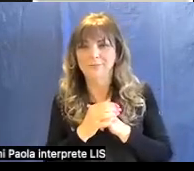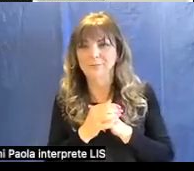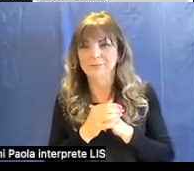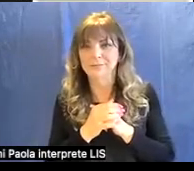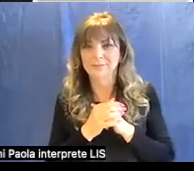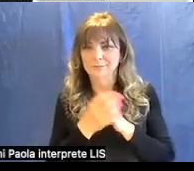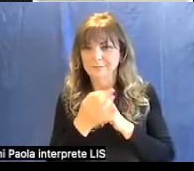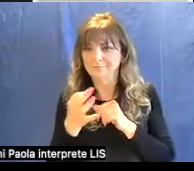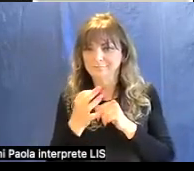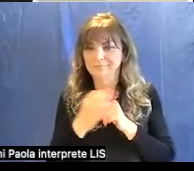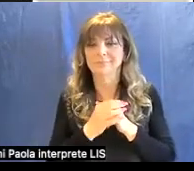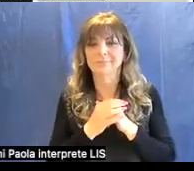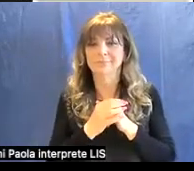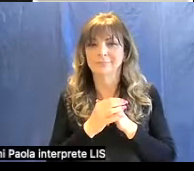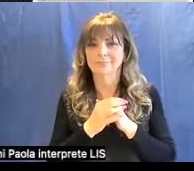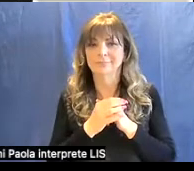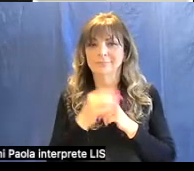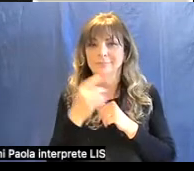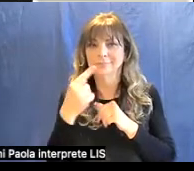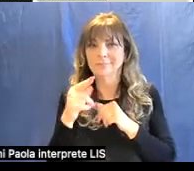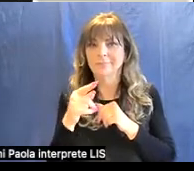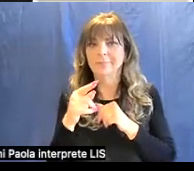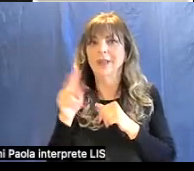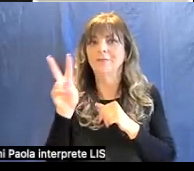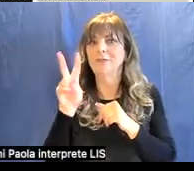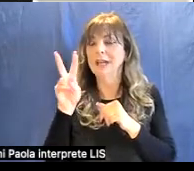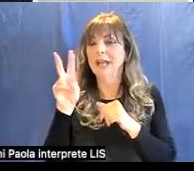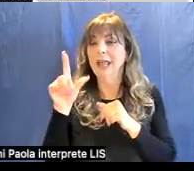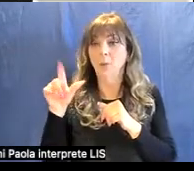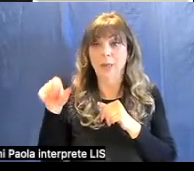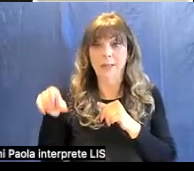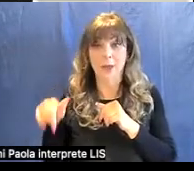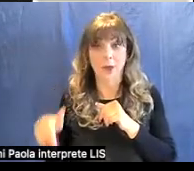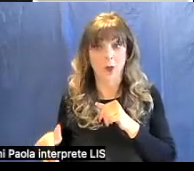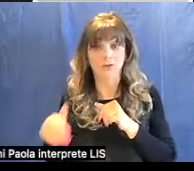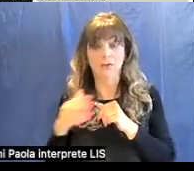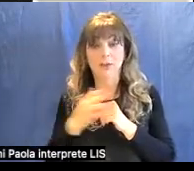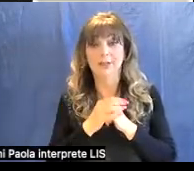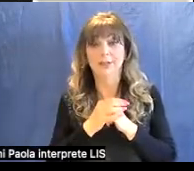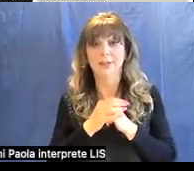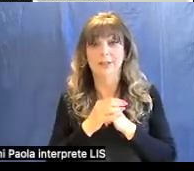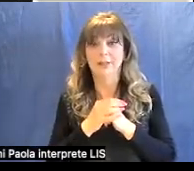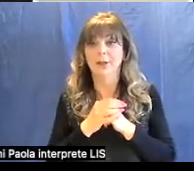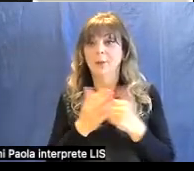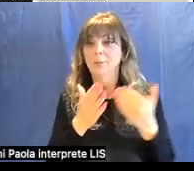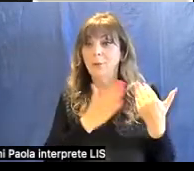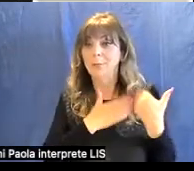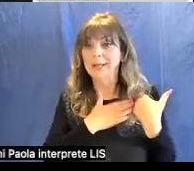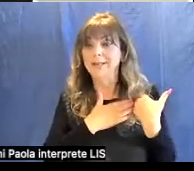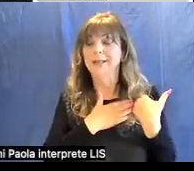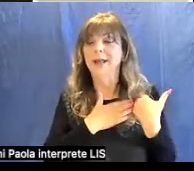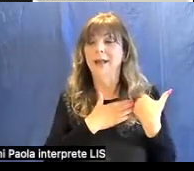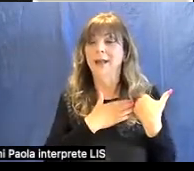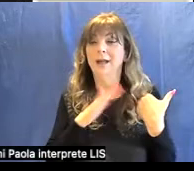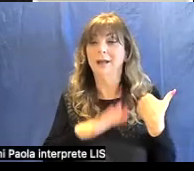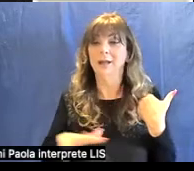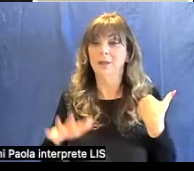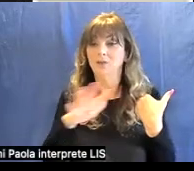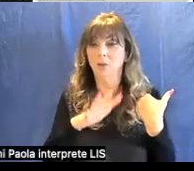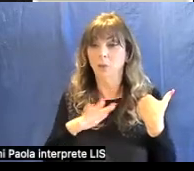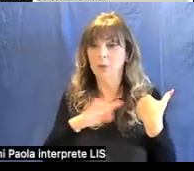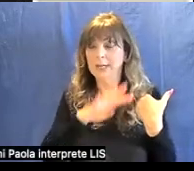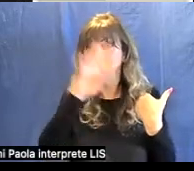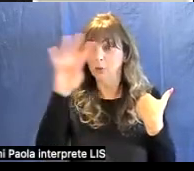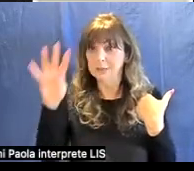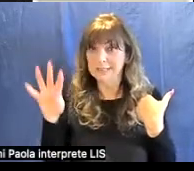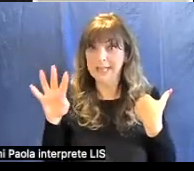Benissimo, quindi questo è Villalacuiete oggi, ecco, è di proprietà della Regione Toscana ma in concessione al Sistema Museale di